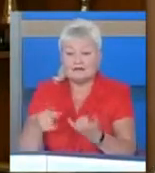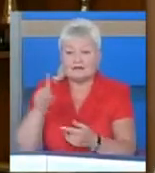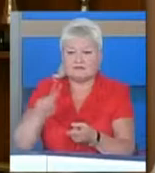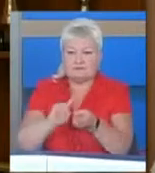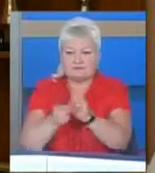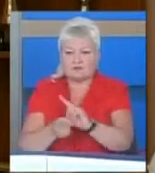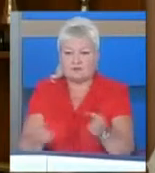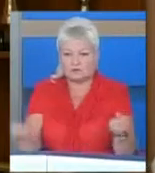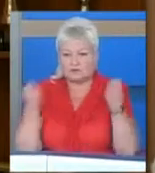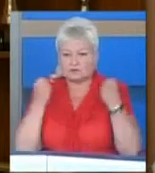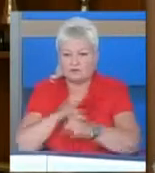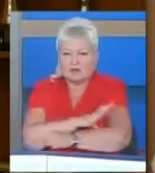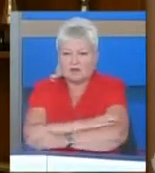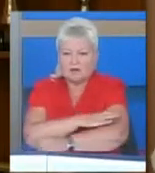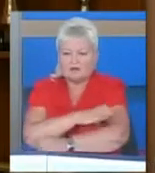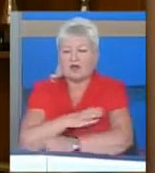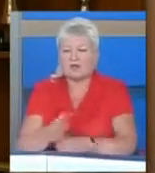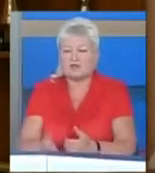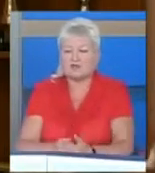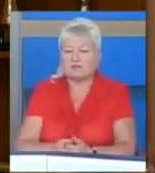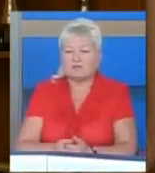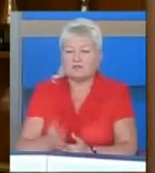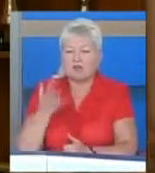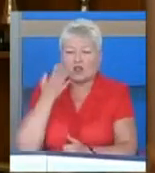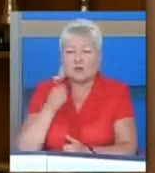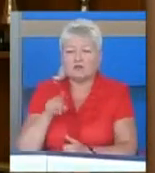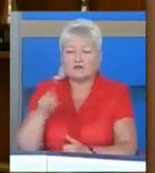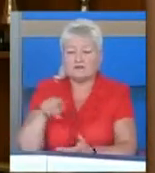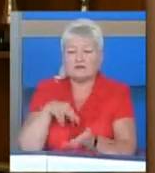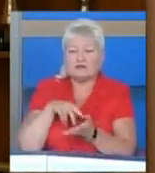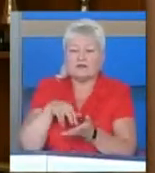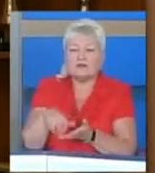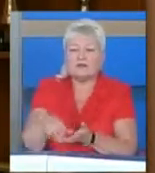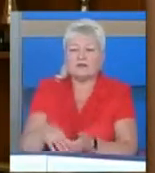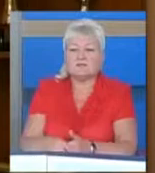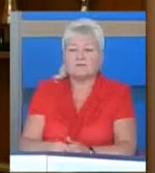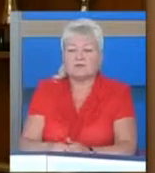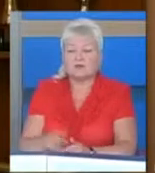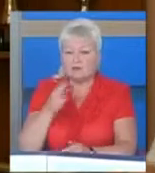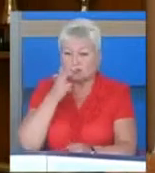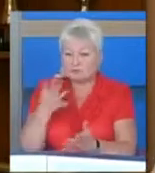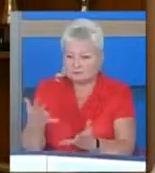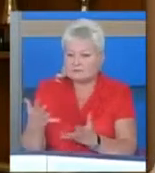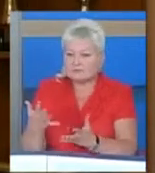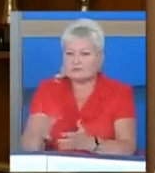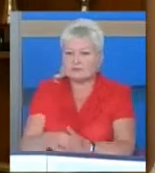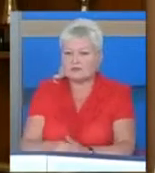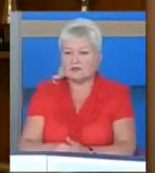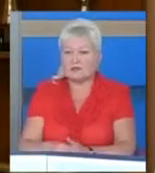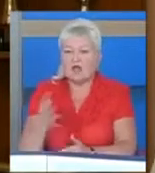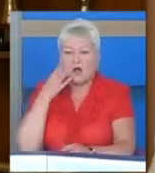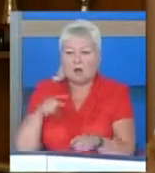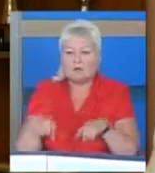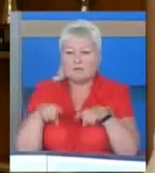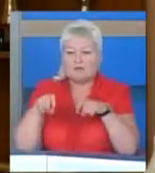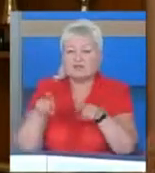накачаний на це. Навіть коли кажуть, коли біжить, коли йде, що це вже замітно. А коли вже вони бігуть на дистанції, такі